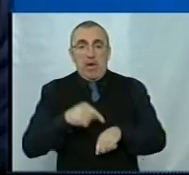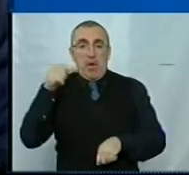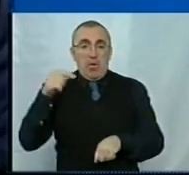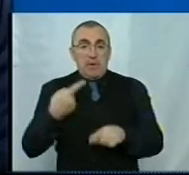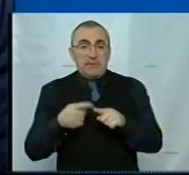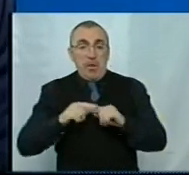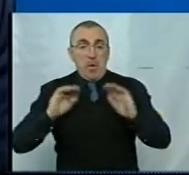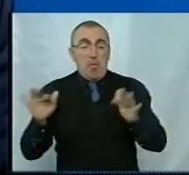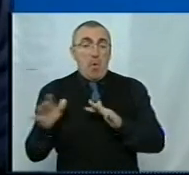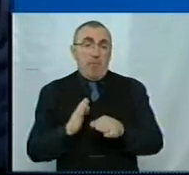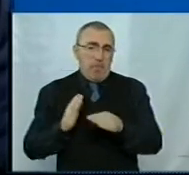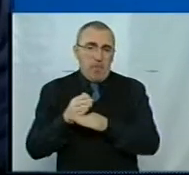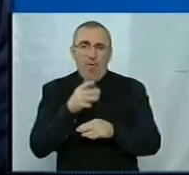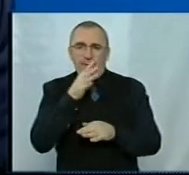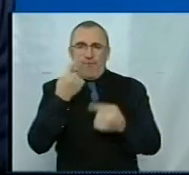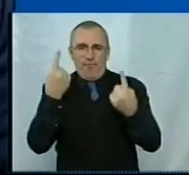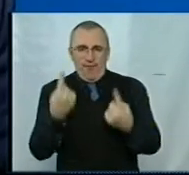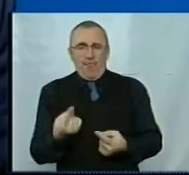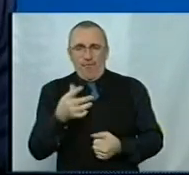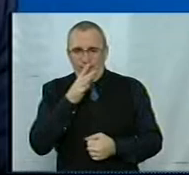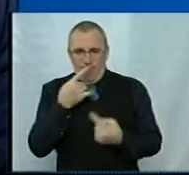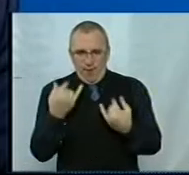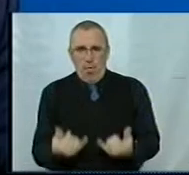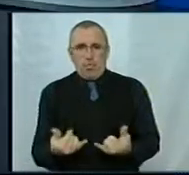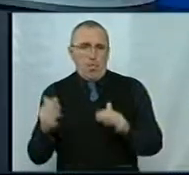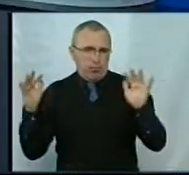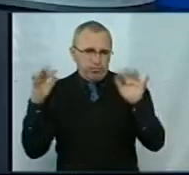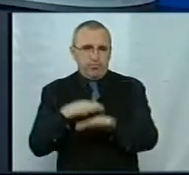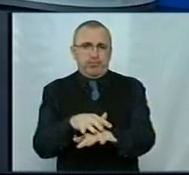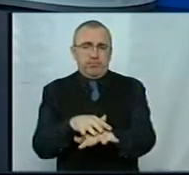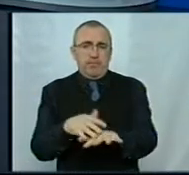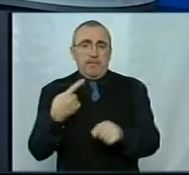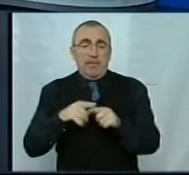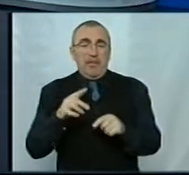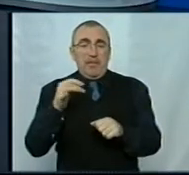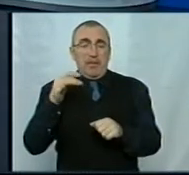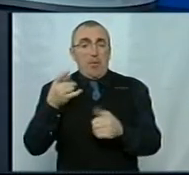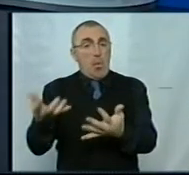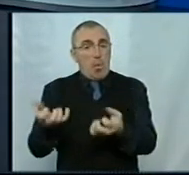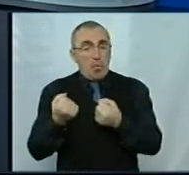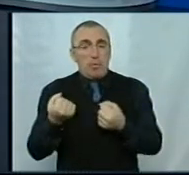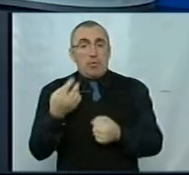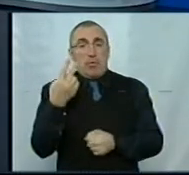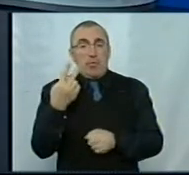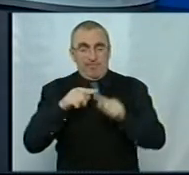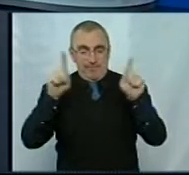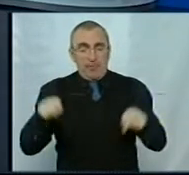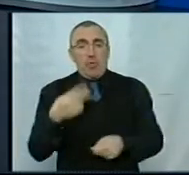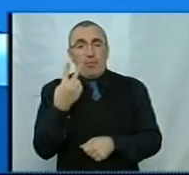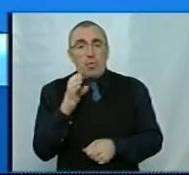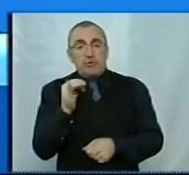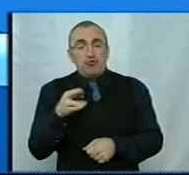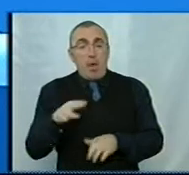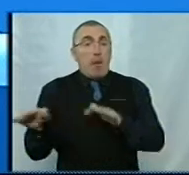цей момент і прийшли одночасно. Коли листа отримали від НСЗР? Вони отримали його 2 січня. А насправді то